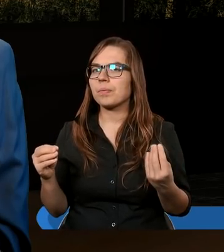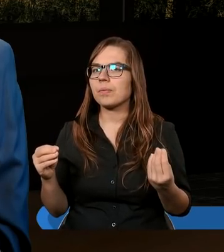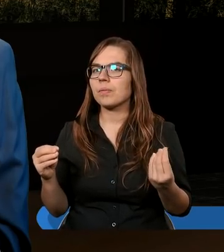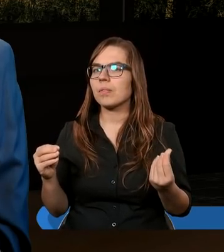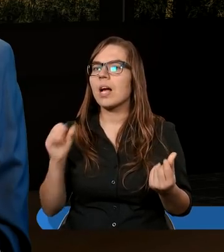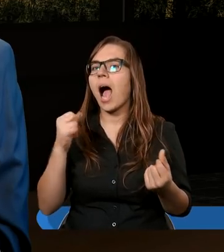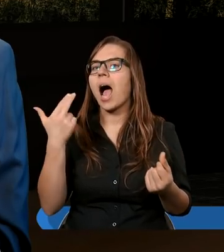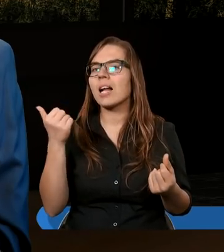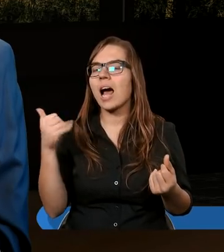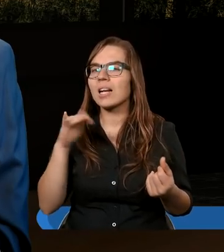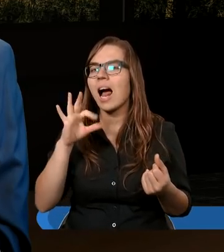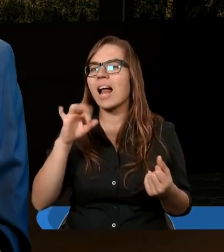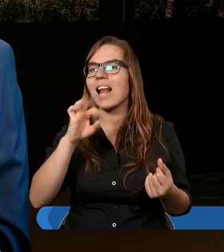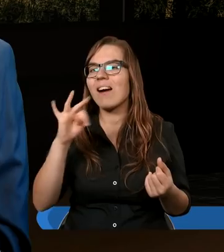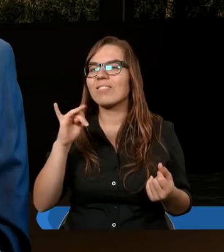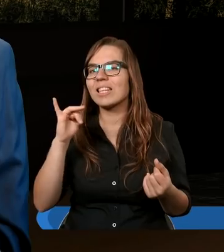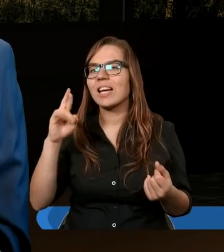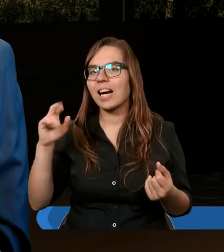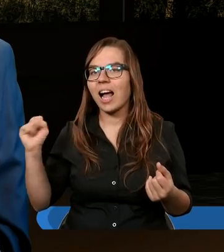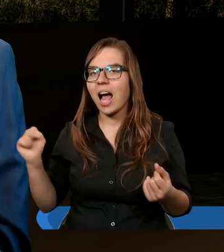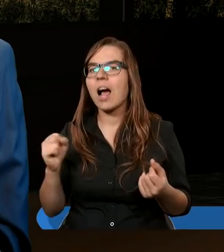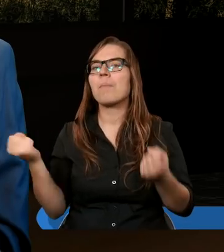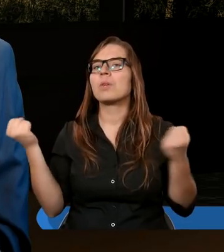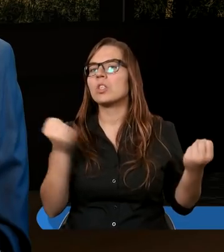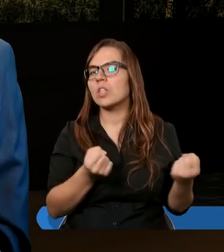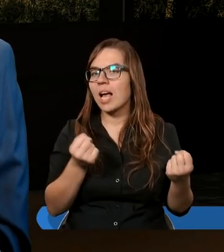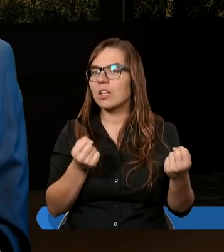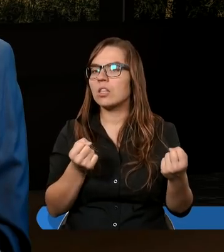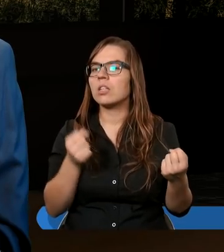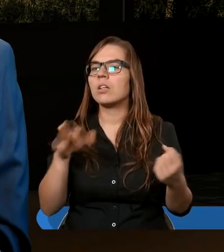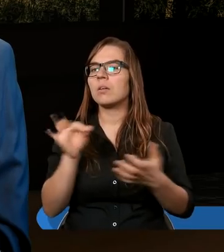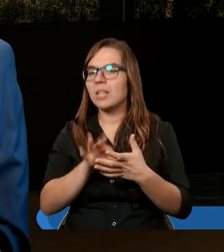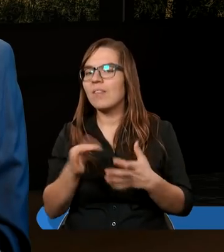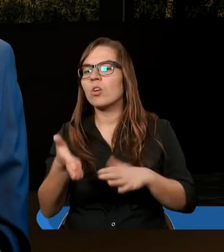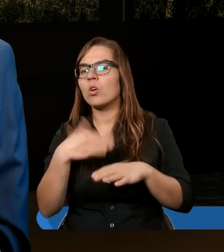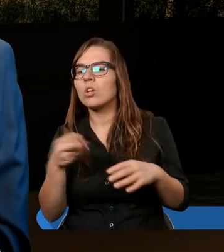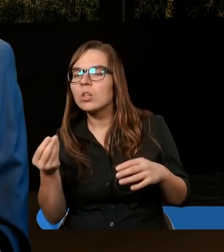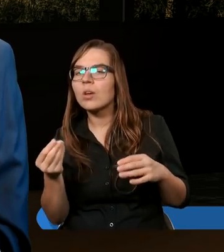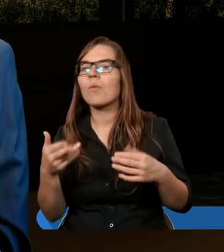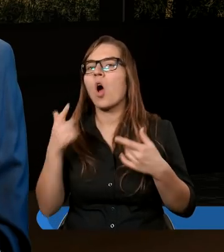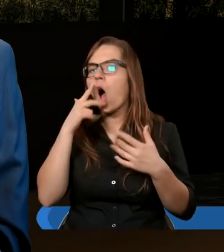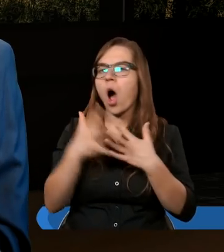Ananiasz i Safira przynieśli pewną sumę, która okazała się